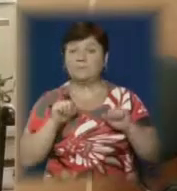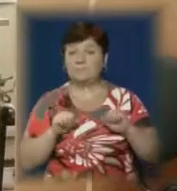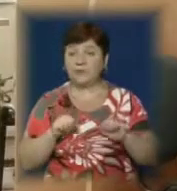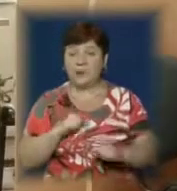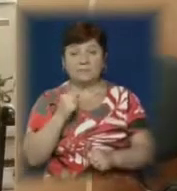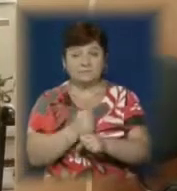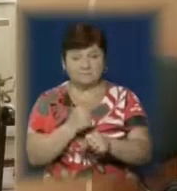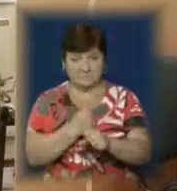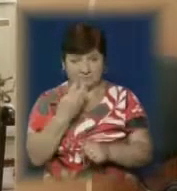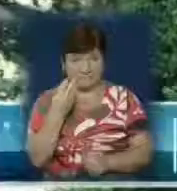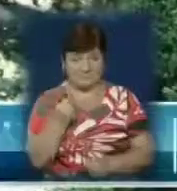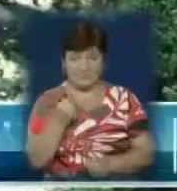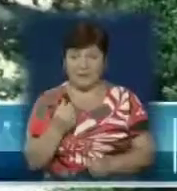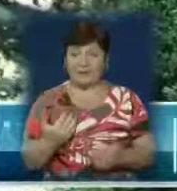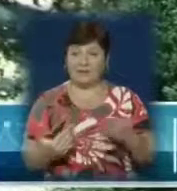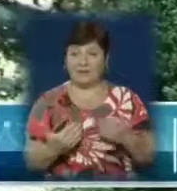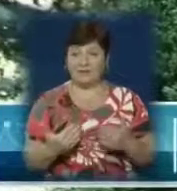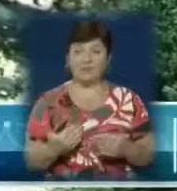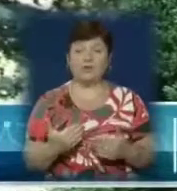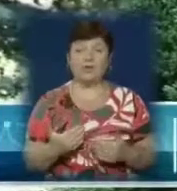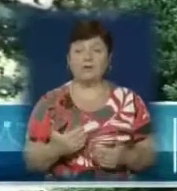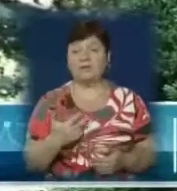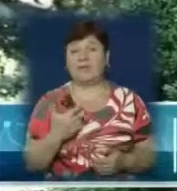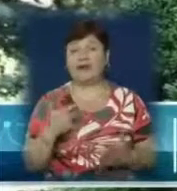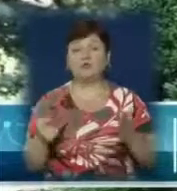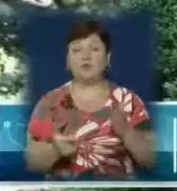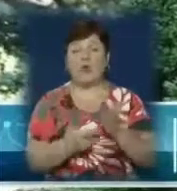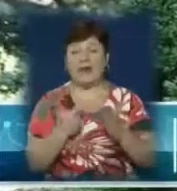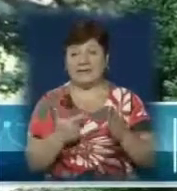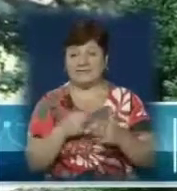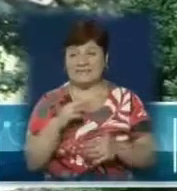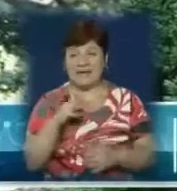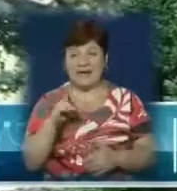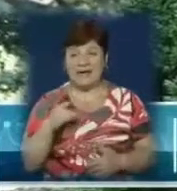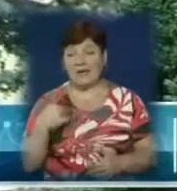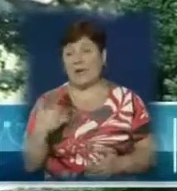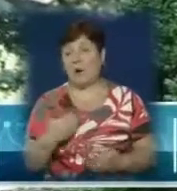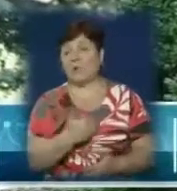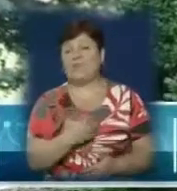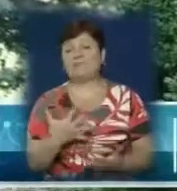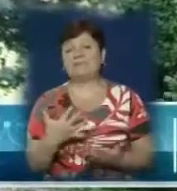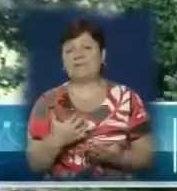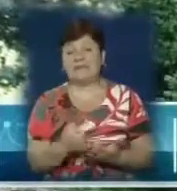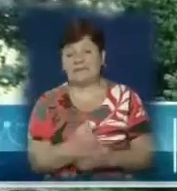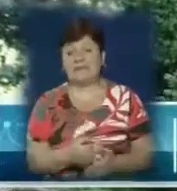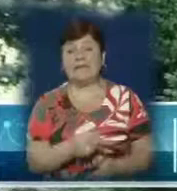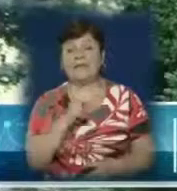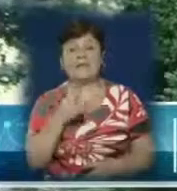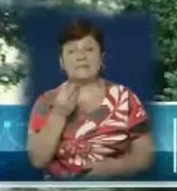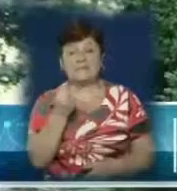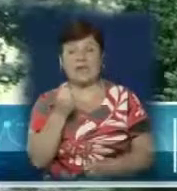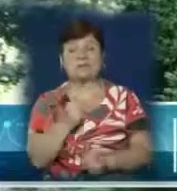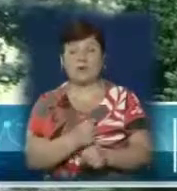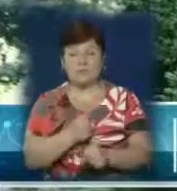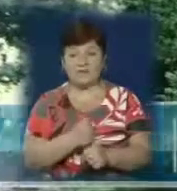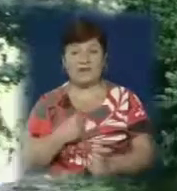підзаробити. Я студентка, навчаюся на третєму курсі журналістики, і так я б хотіла знайти певну роботу, мати якийсь заробіток, адже я